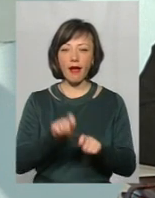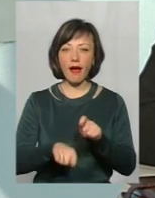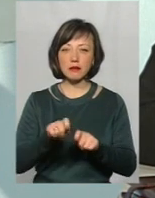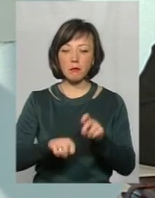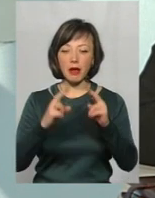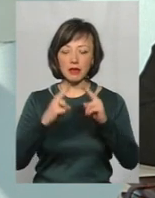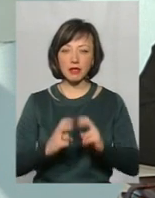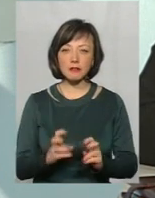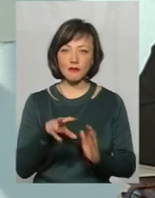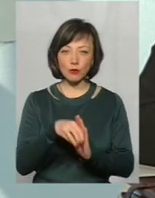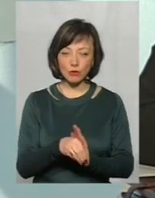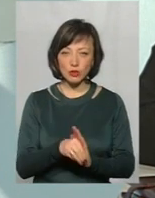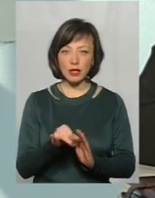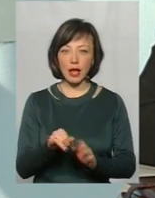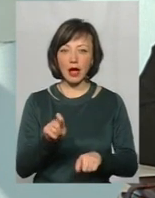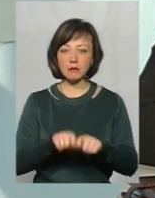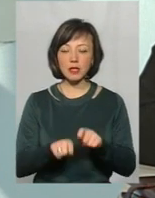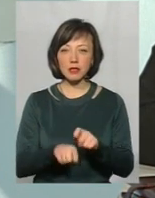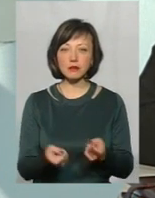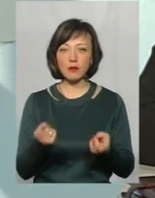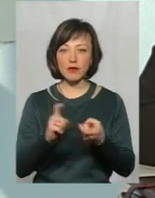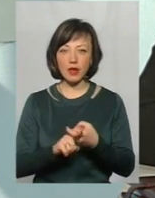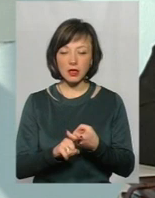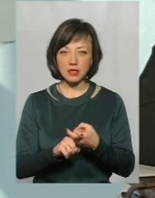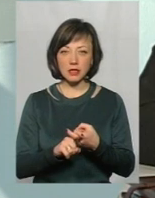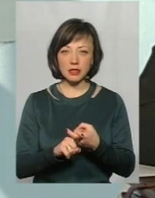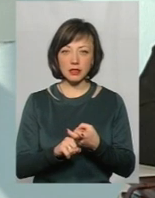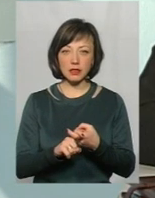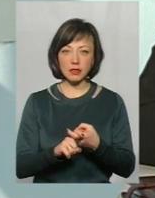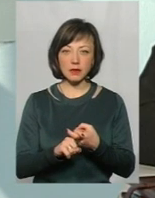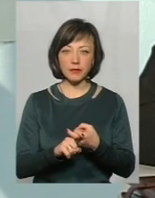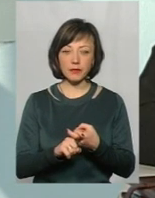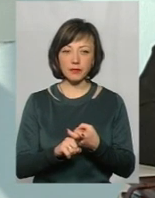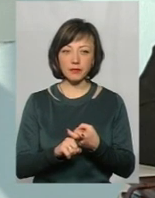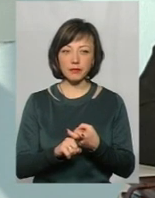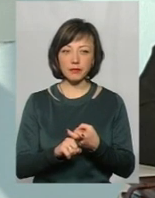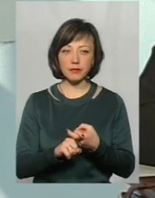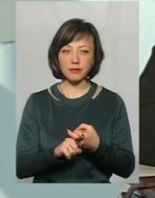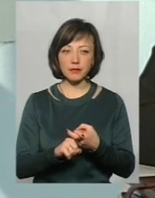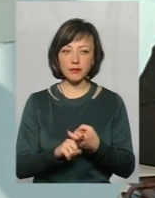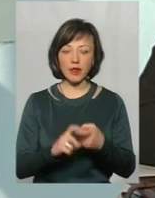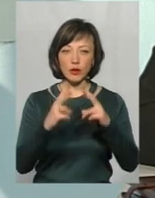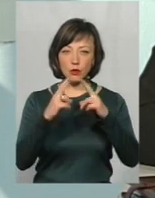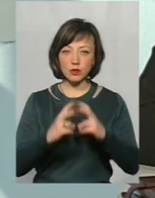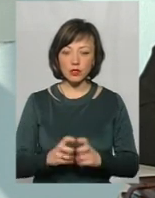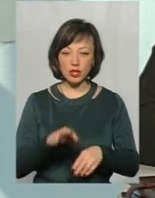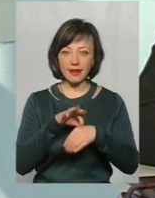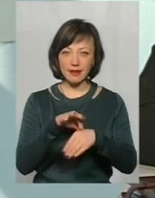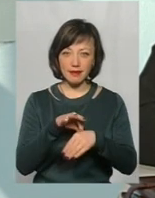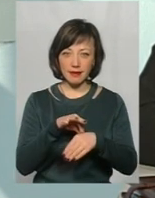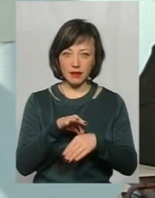в тому числі і експертиз, пов'язаних метою яких є дослідження тіл